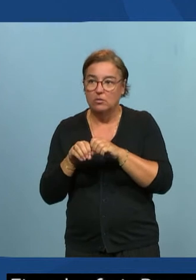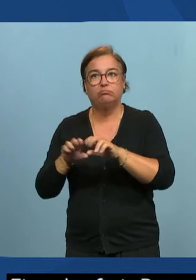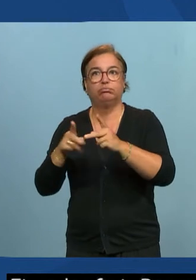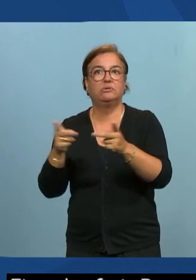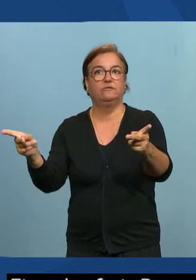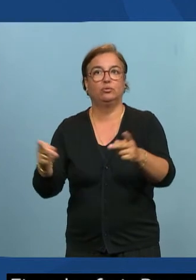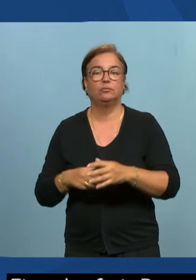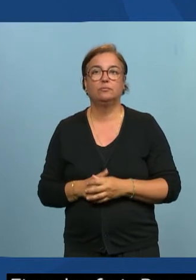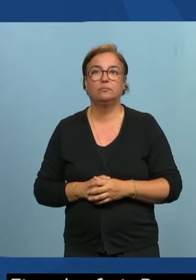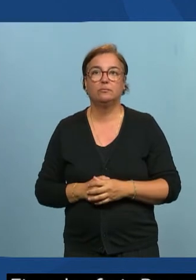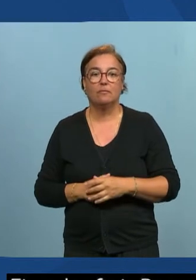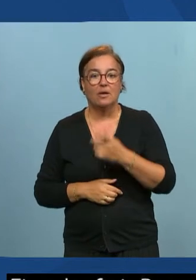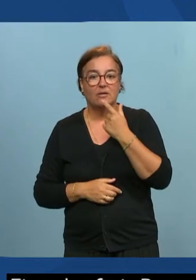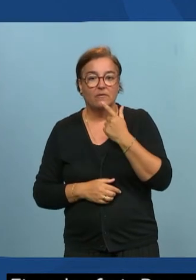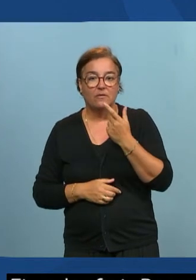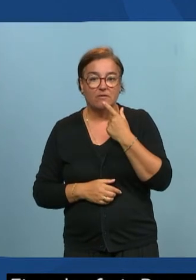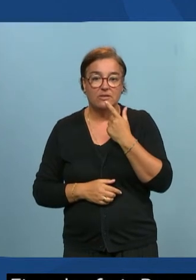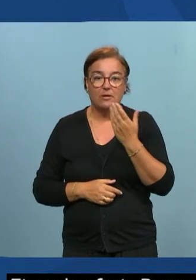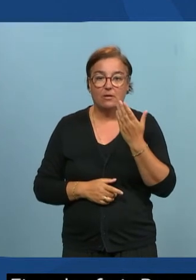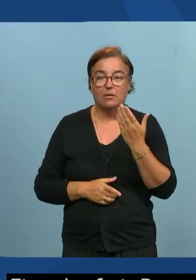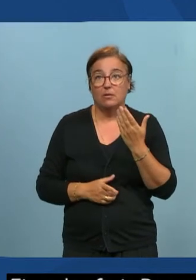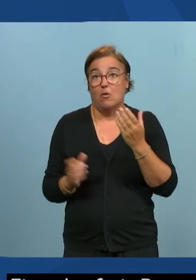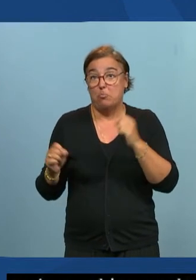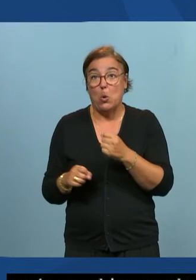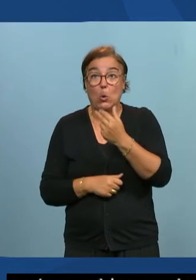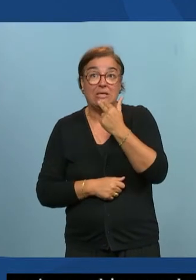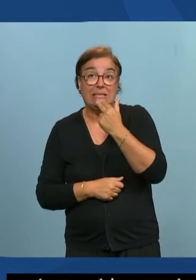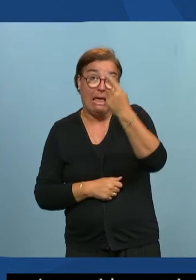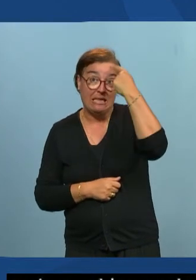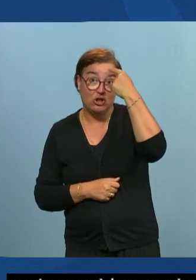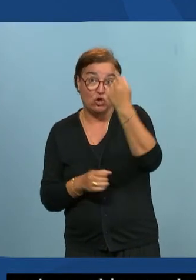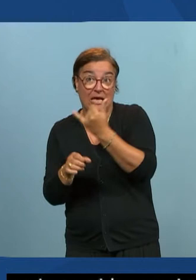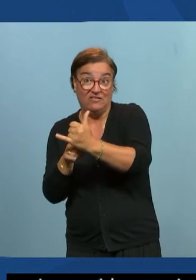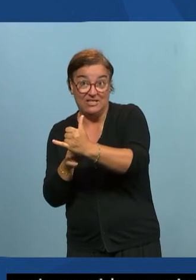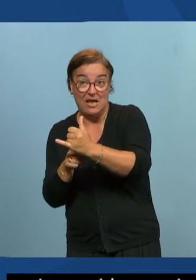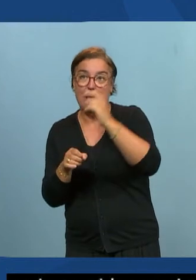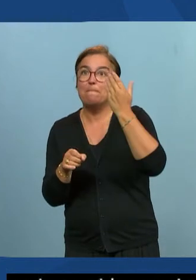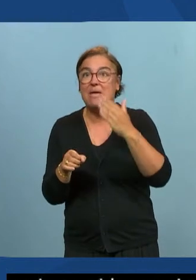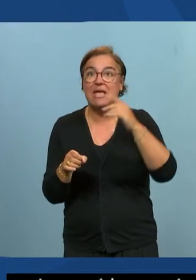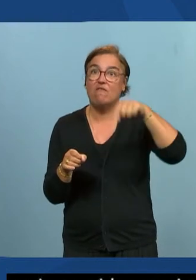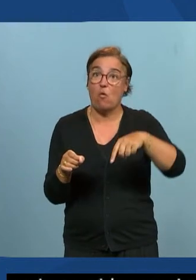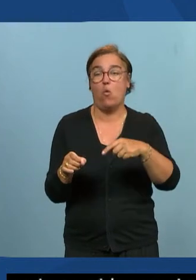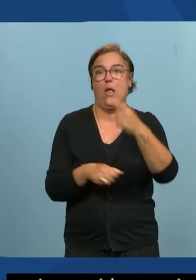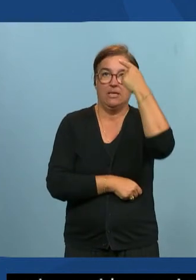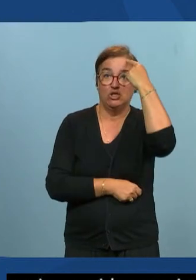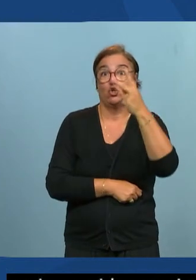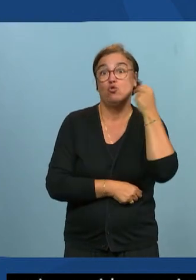vous mêlez à la fois la intelligence artificielle et la intelligence humaine pour rendre une expérience